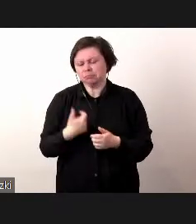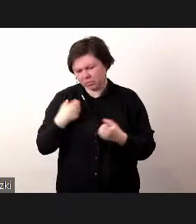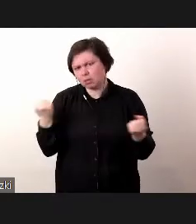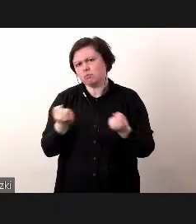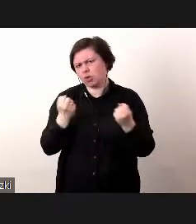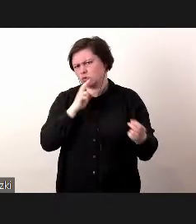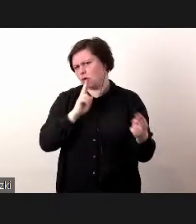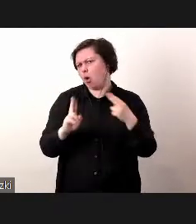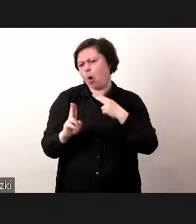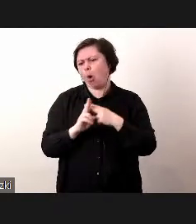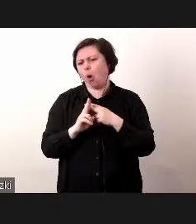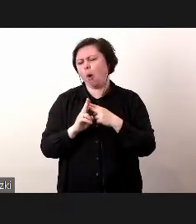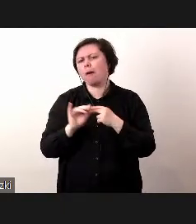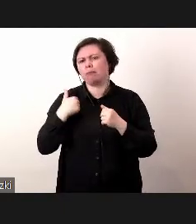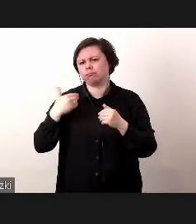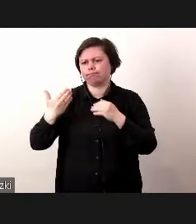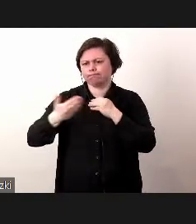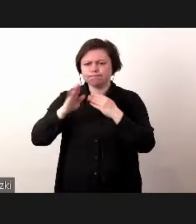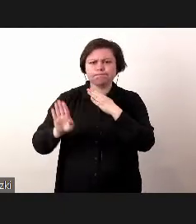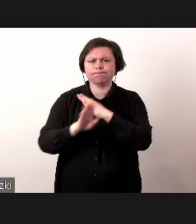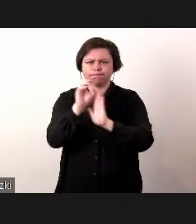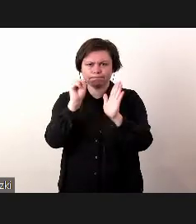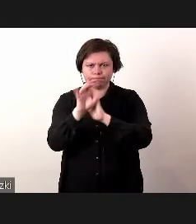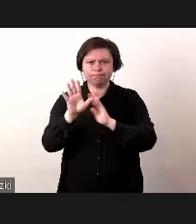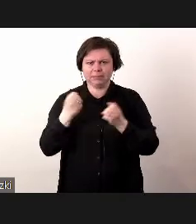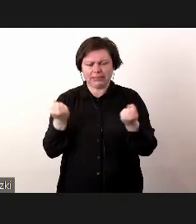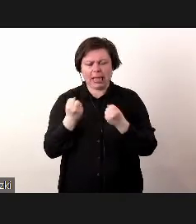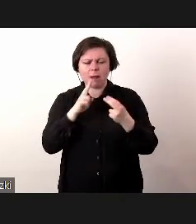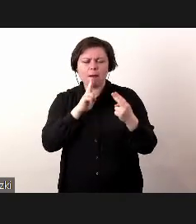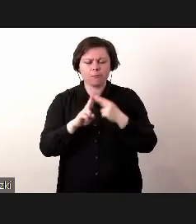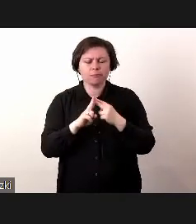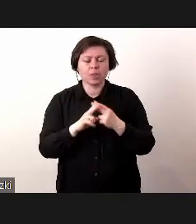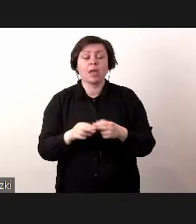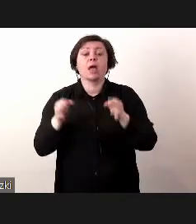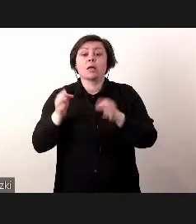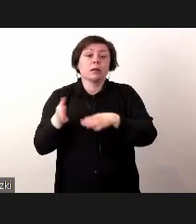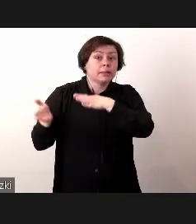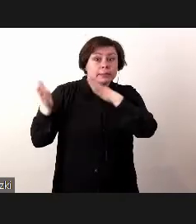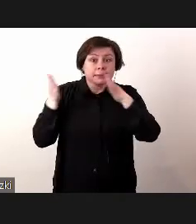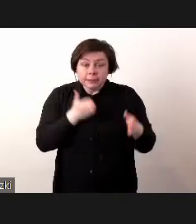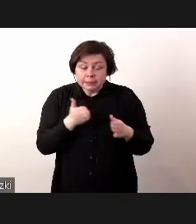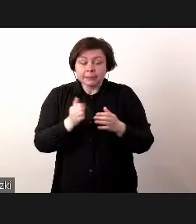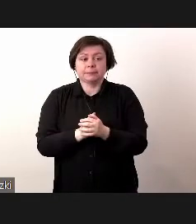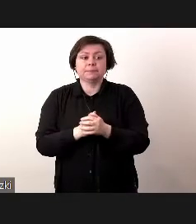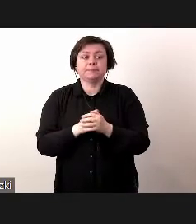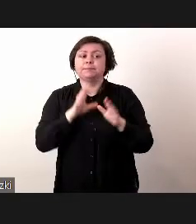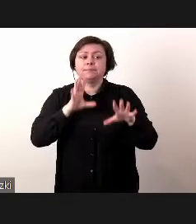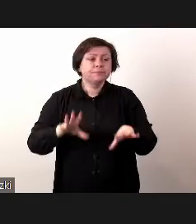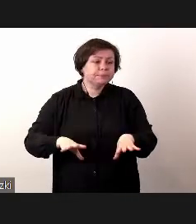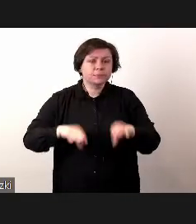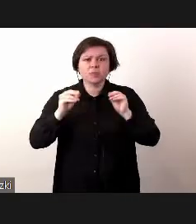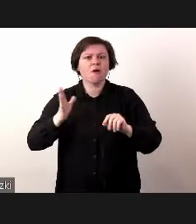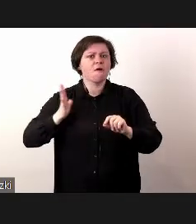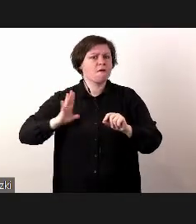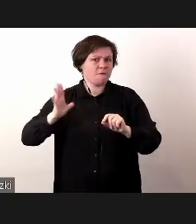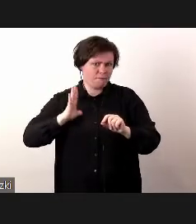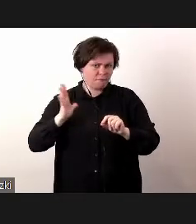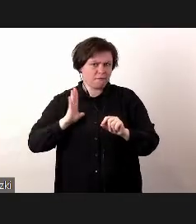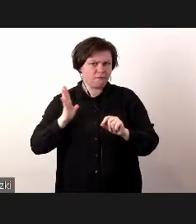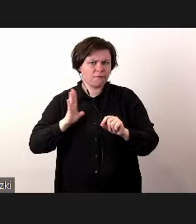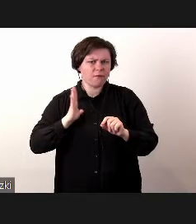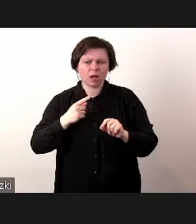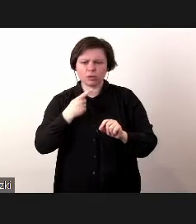postaram się odpowiedzieć podczas samej prezentacji. To teraz tak, przechodząc na początek, o czym warto sobie